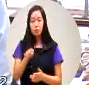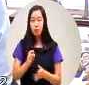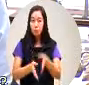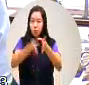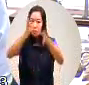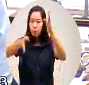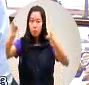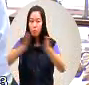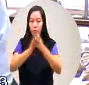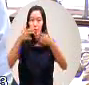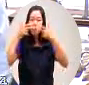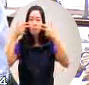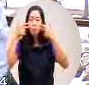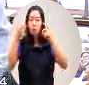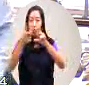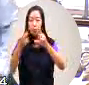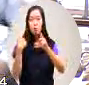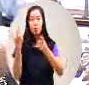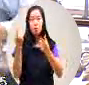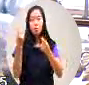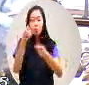去的原住民相当多要创业